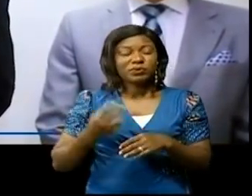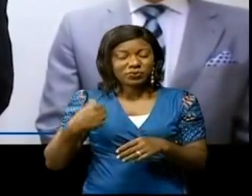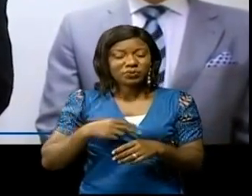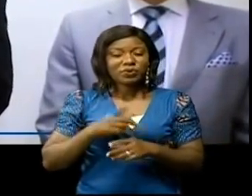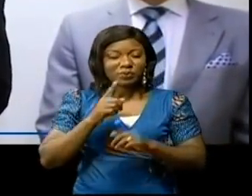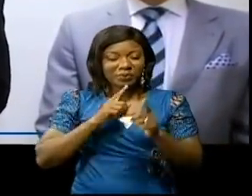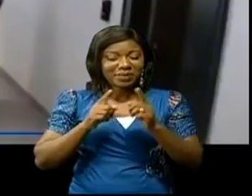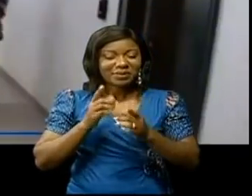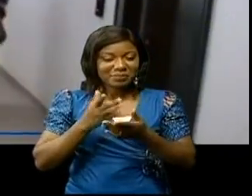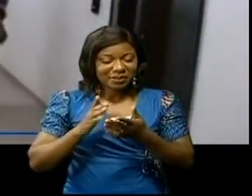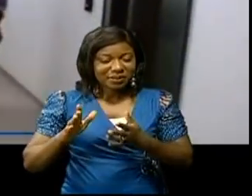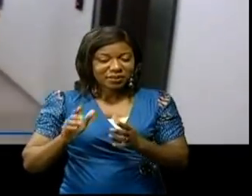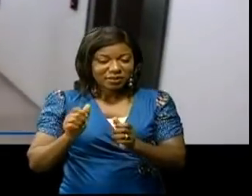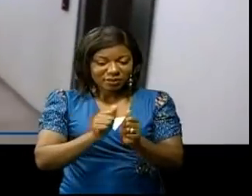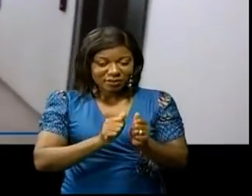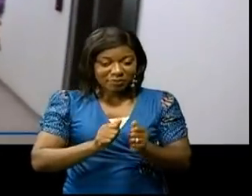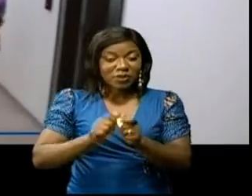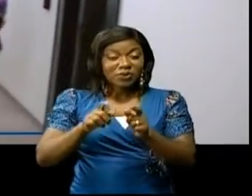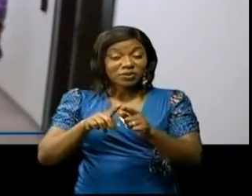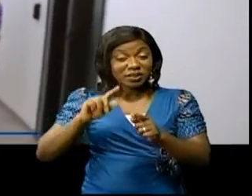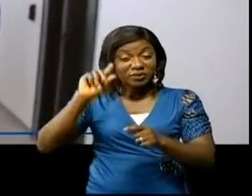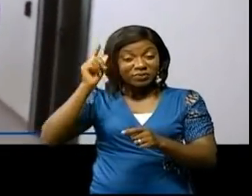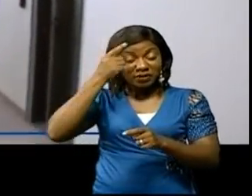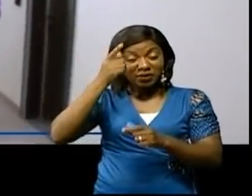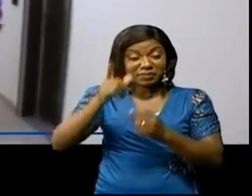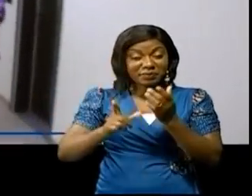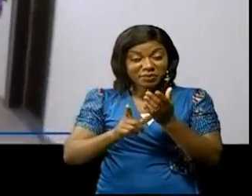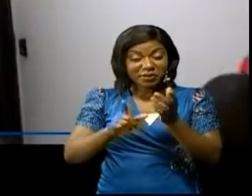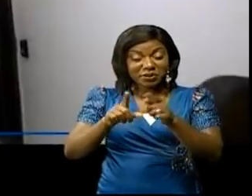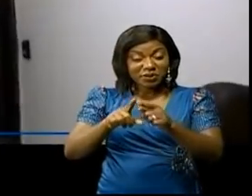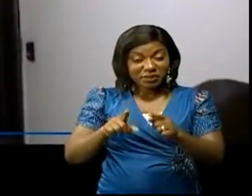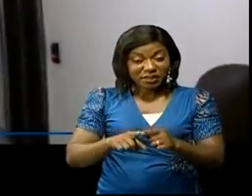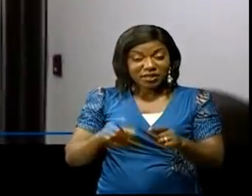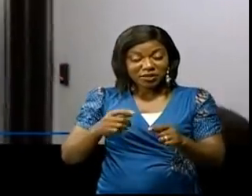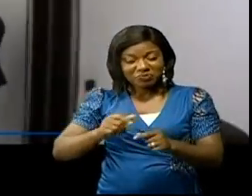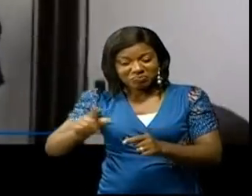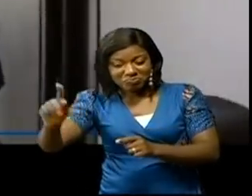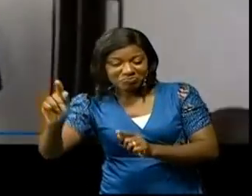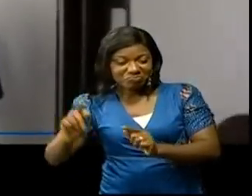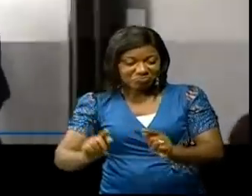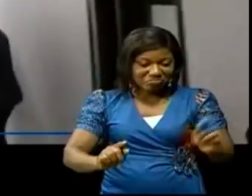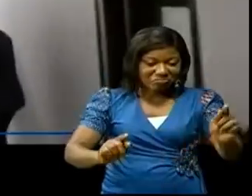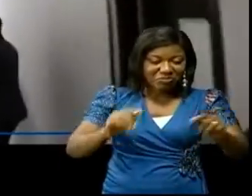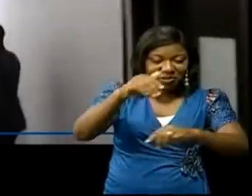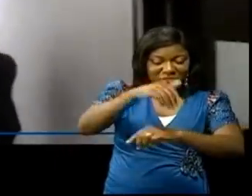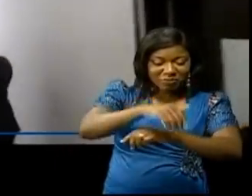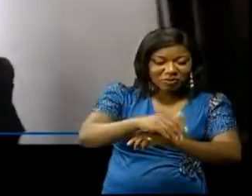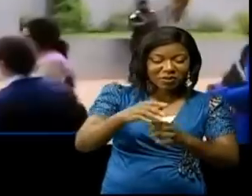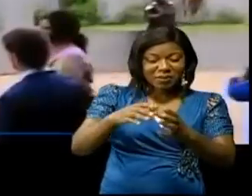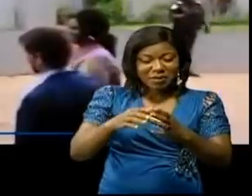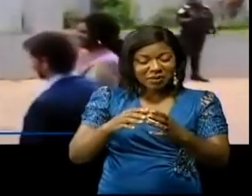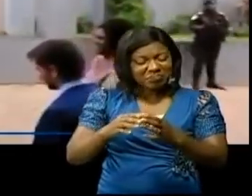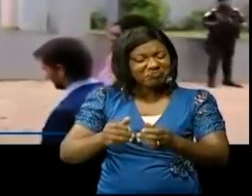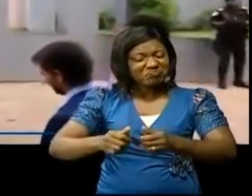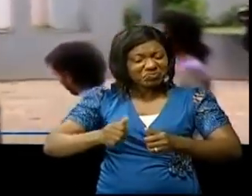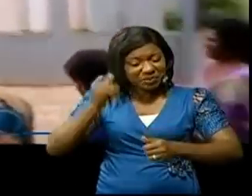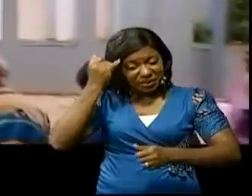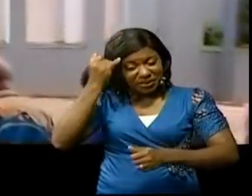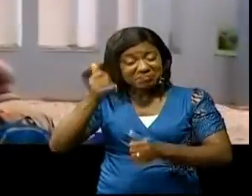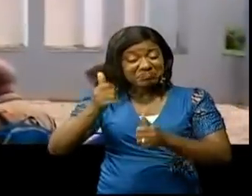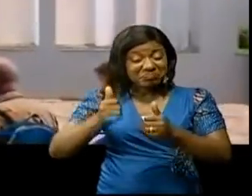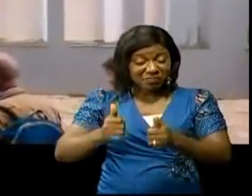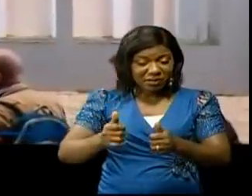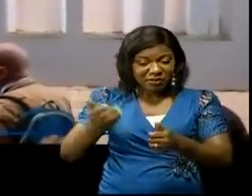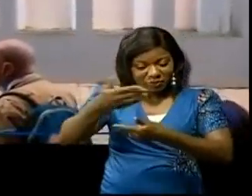communs à partager. Le gouverneur intérimaire de l'Oulaba s'est séparé de son visiteur de marque dans la soirée sur une note positive avec promesse